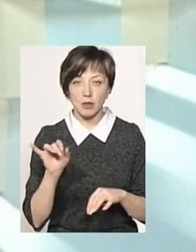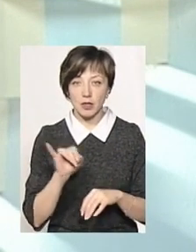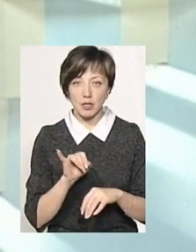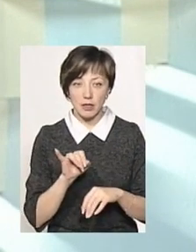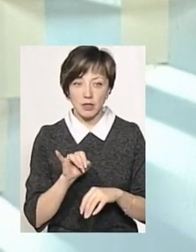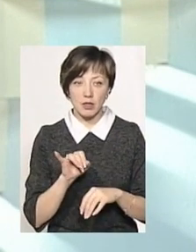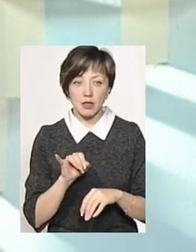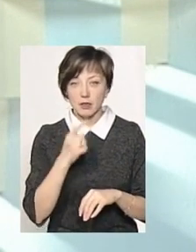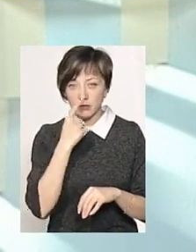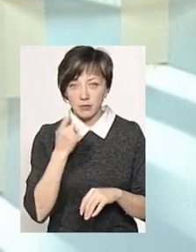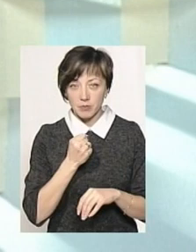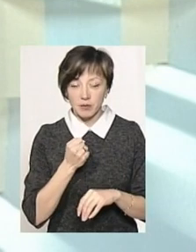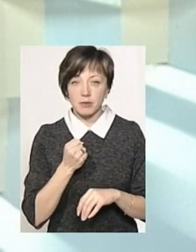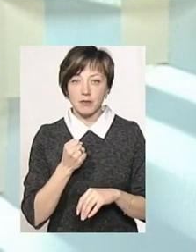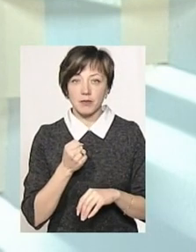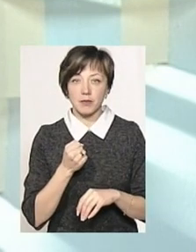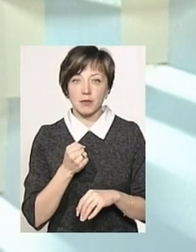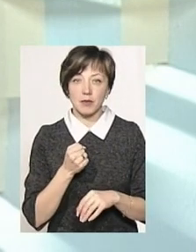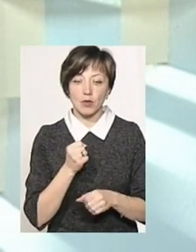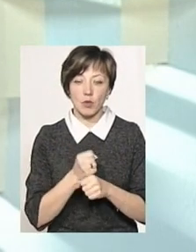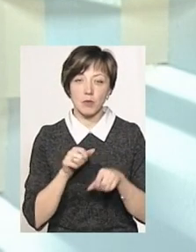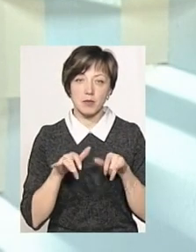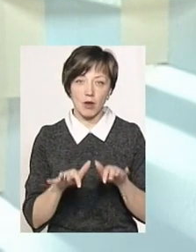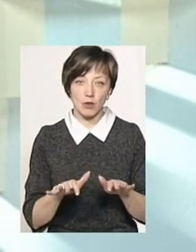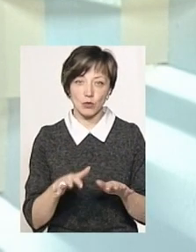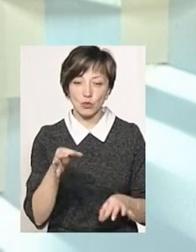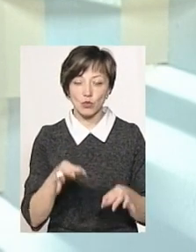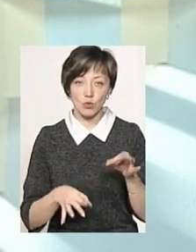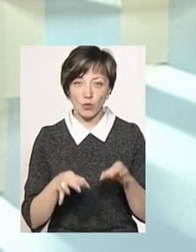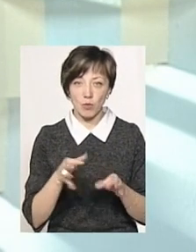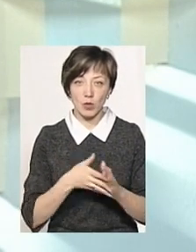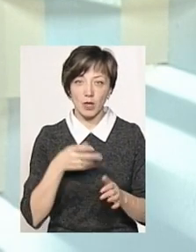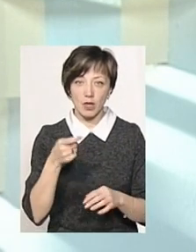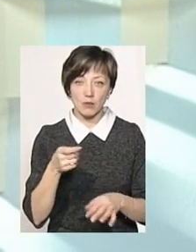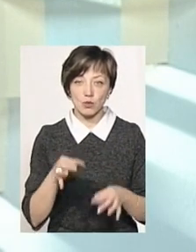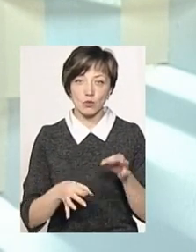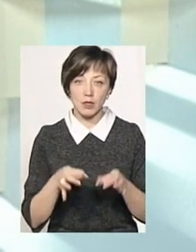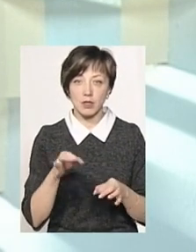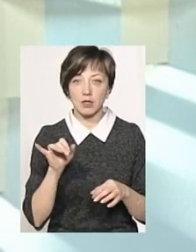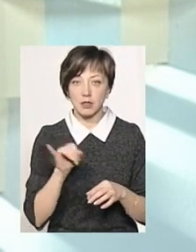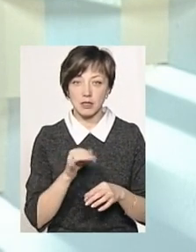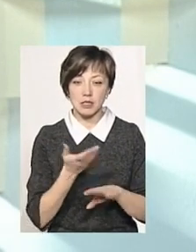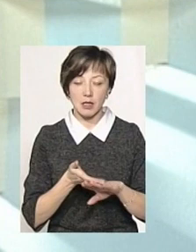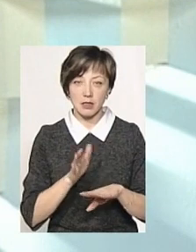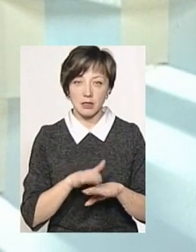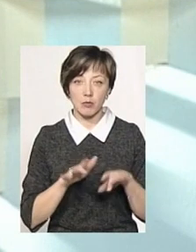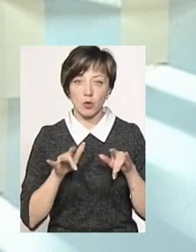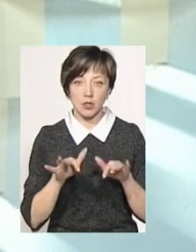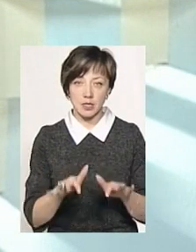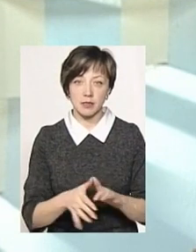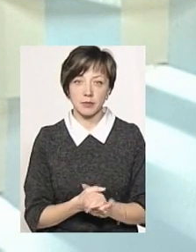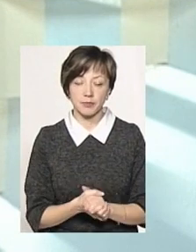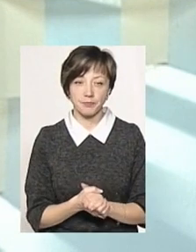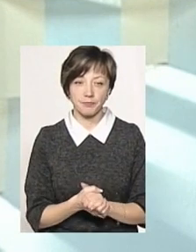І до самих зліксних, скажімо, приймаємо заходи судовиці, подаємо суди. Ну, складний цей процес.